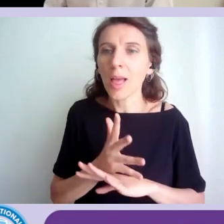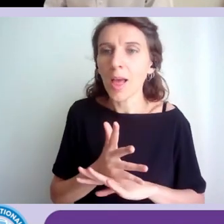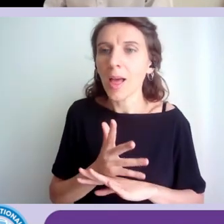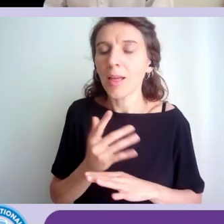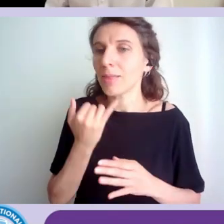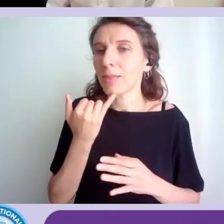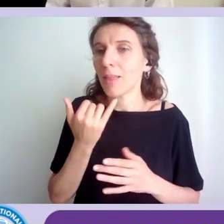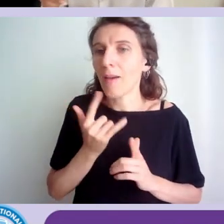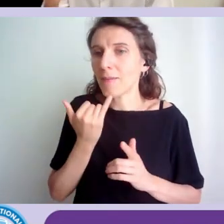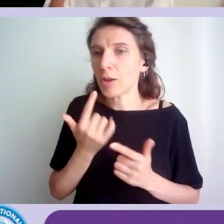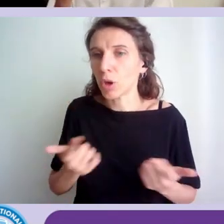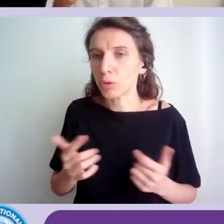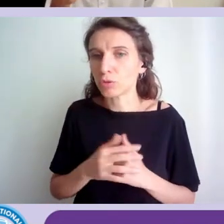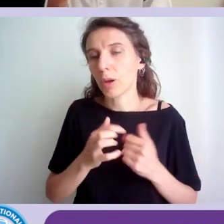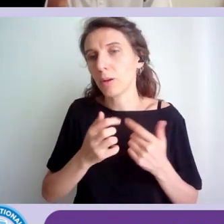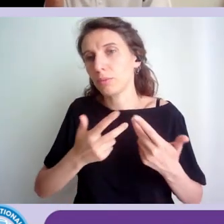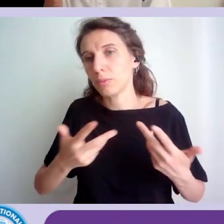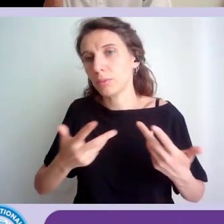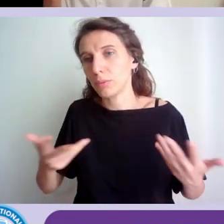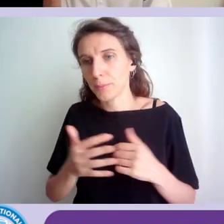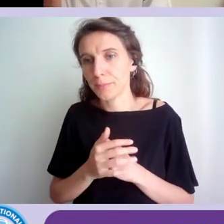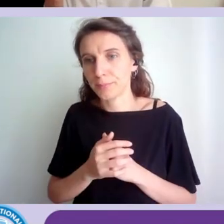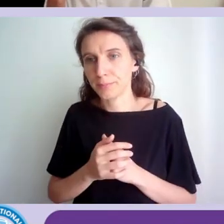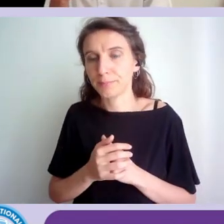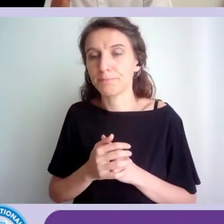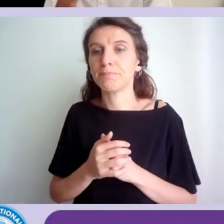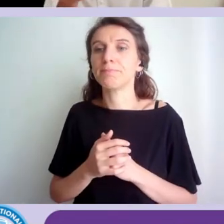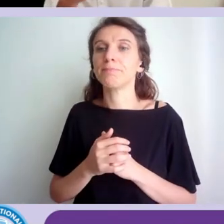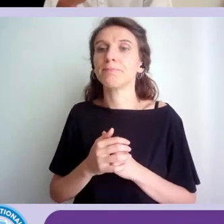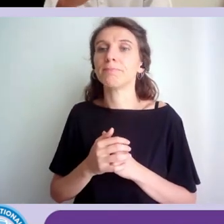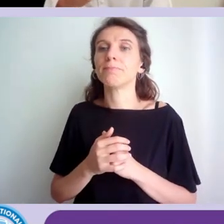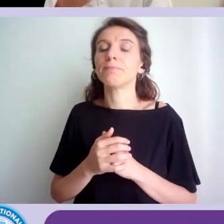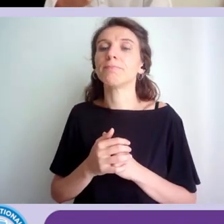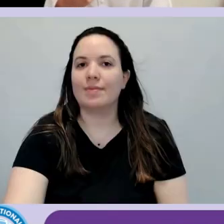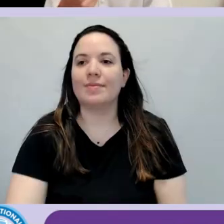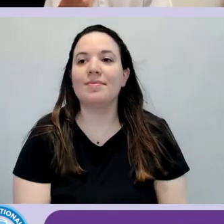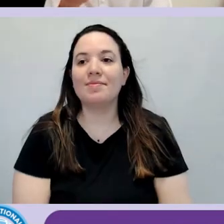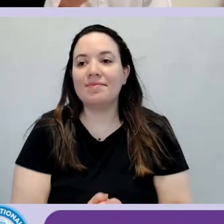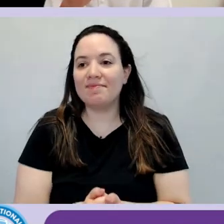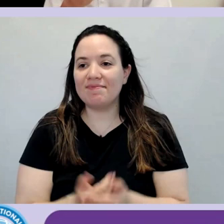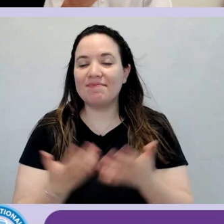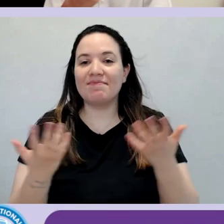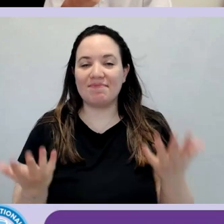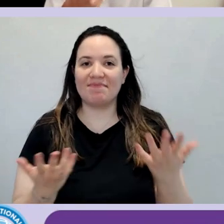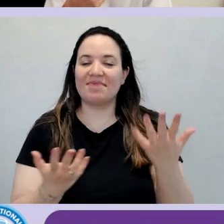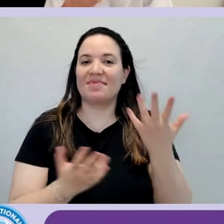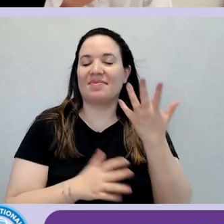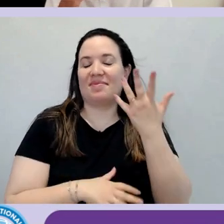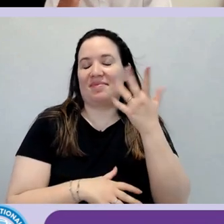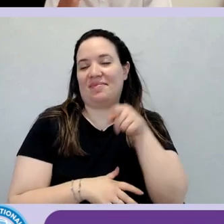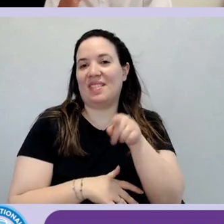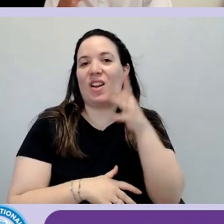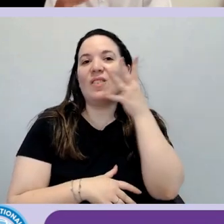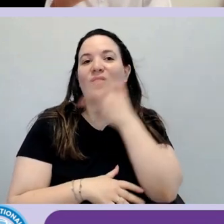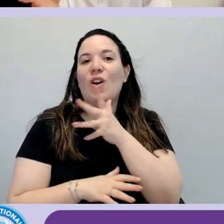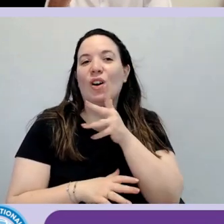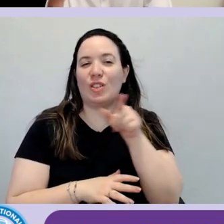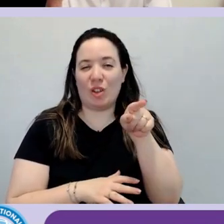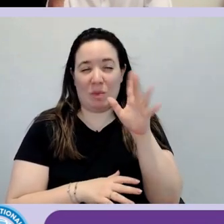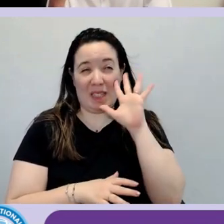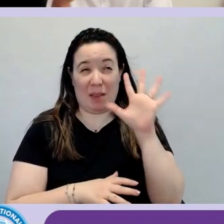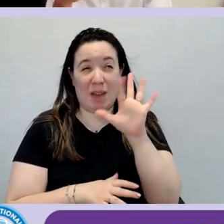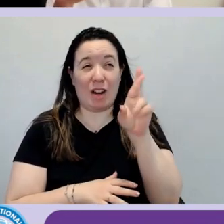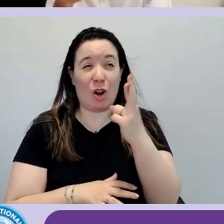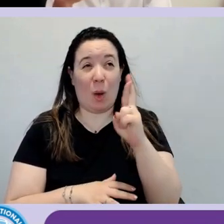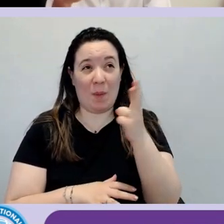così via. Dunque, volendo riutilizzare un titolo che mi pare avesse usato Roberto, a un forum PA dell'anno scorso,